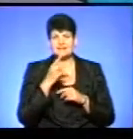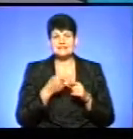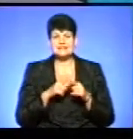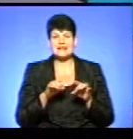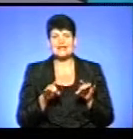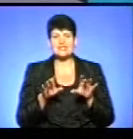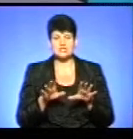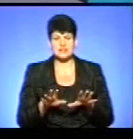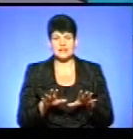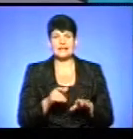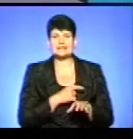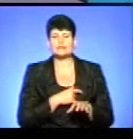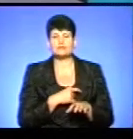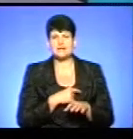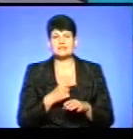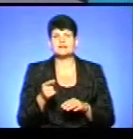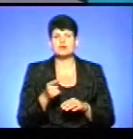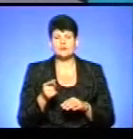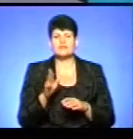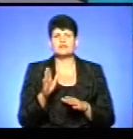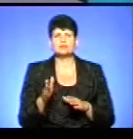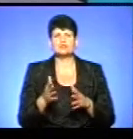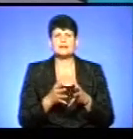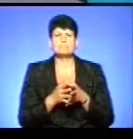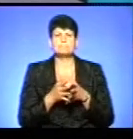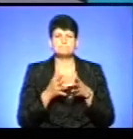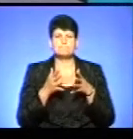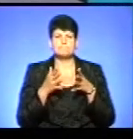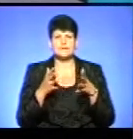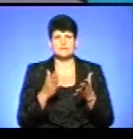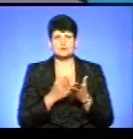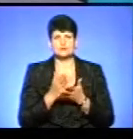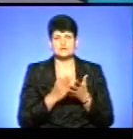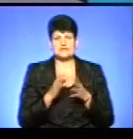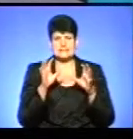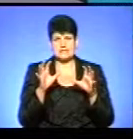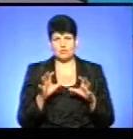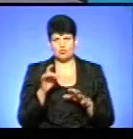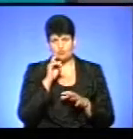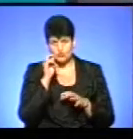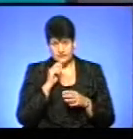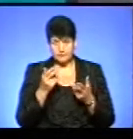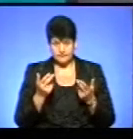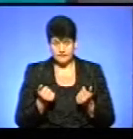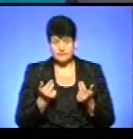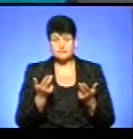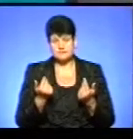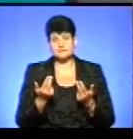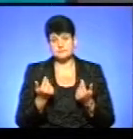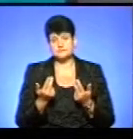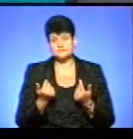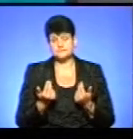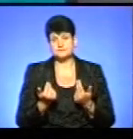депутатів Тернополя, ви все-таки більше будете послуговуватися законом України, так? Звичайно, звичайно.